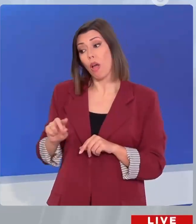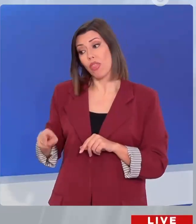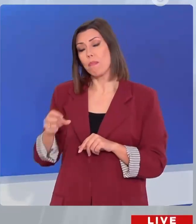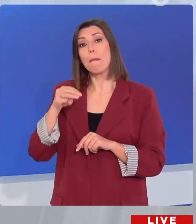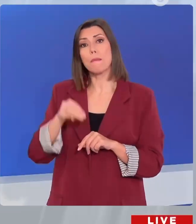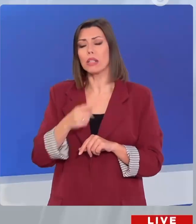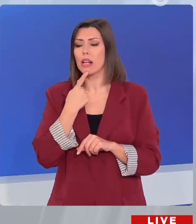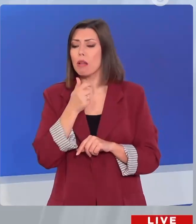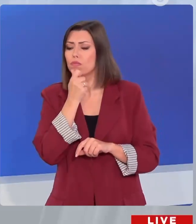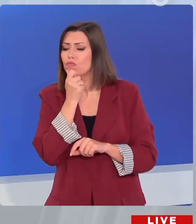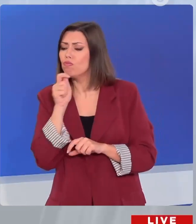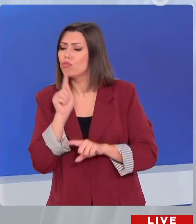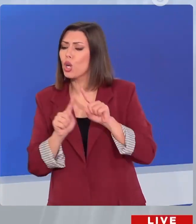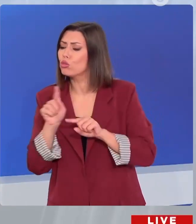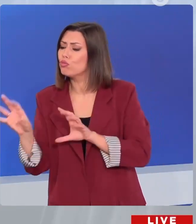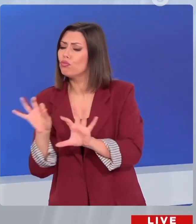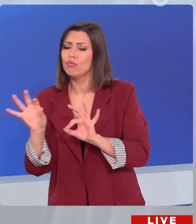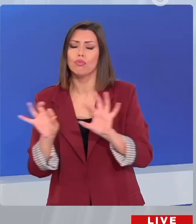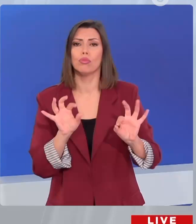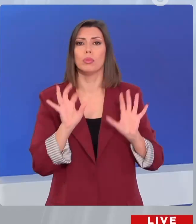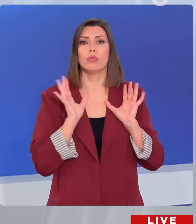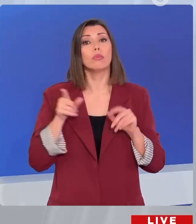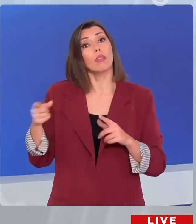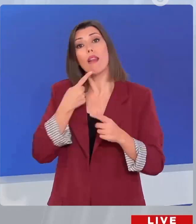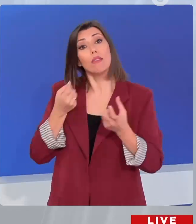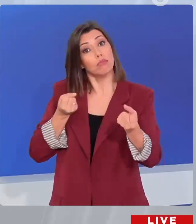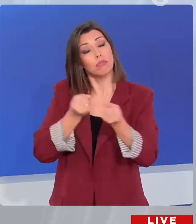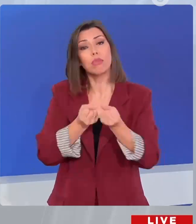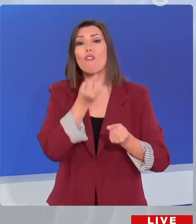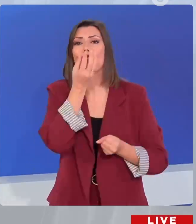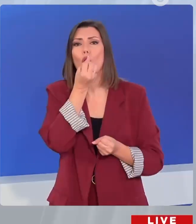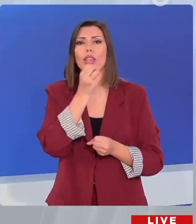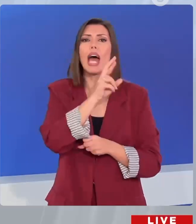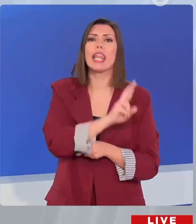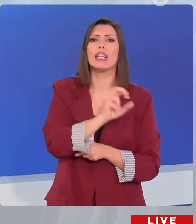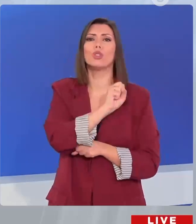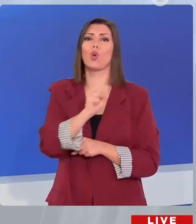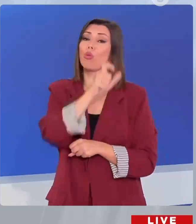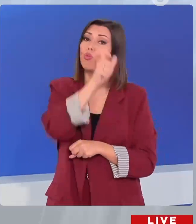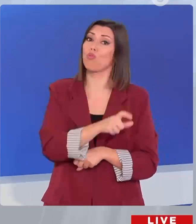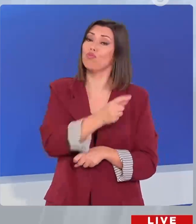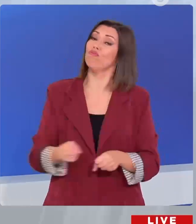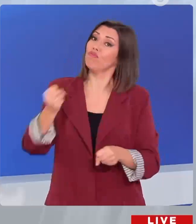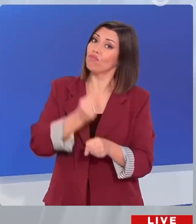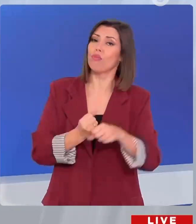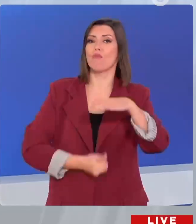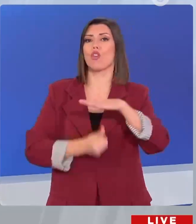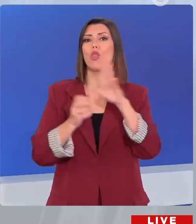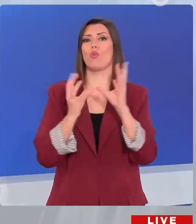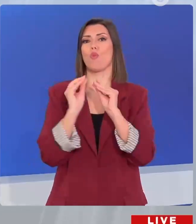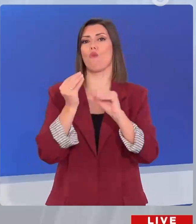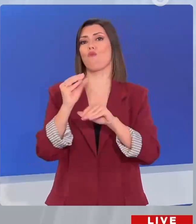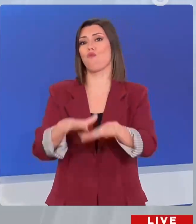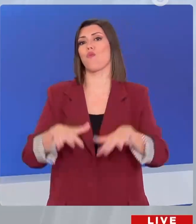καλυφθούν. Είπε στον Τραμπ πως στηρίζει την υποψηφιόρυτα του γερουσιαστή της Φλόριντα, Rick Scott, ως νέου προέδρου της Γερουσίας. Thriller εξελίσσεται τις